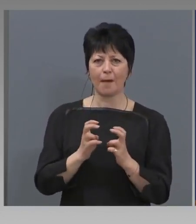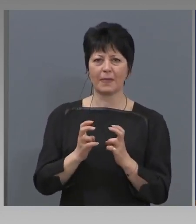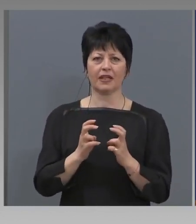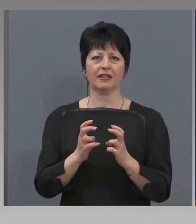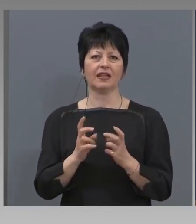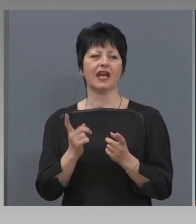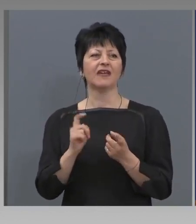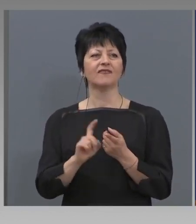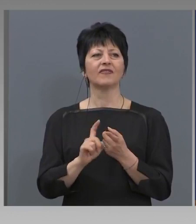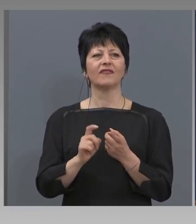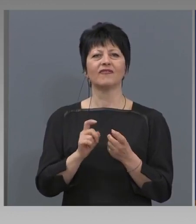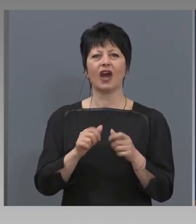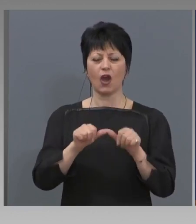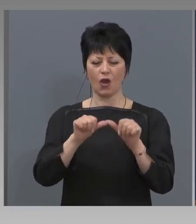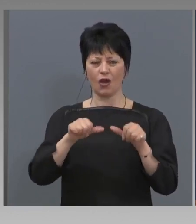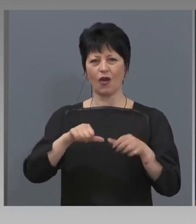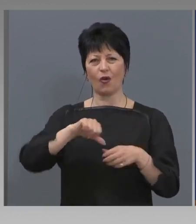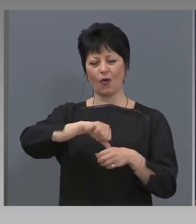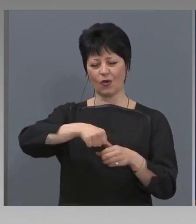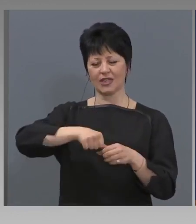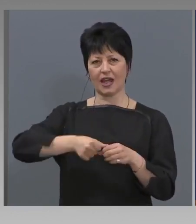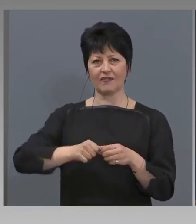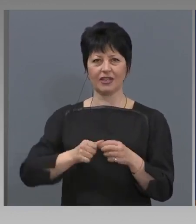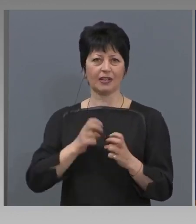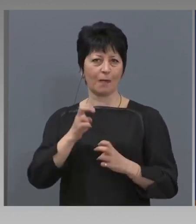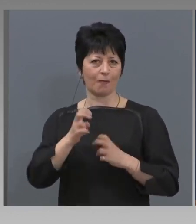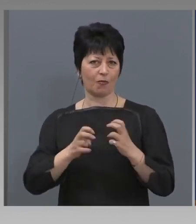консерната промишленост, хранител на вкусовата.